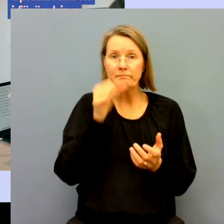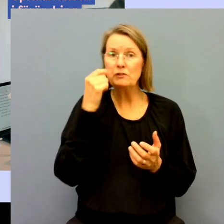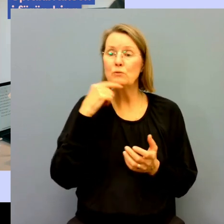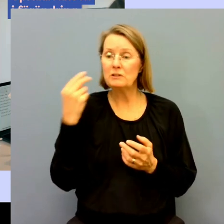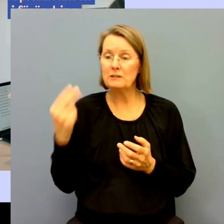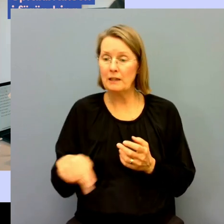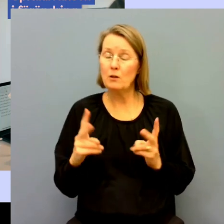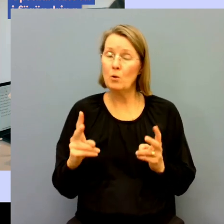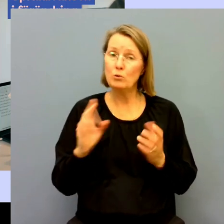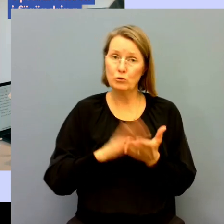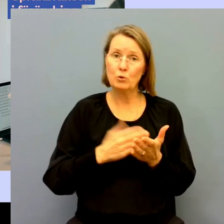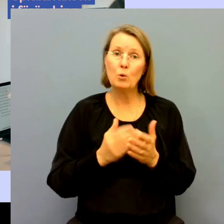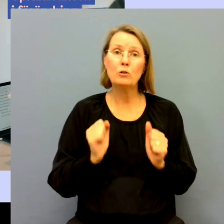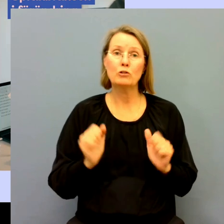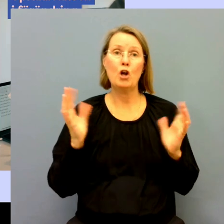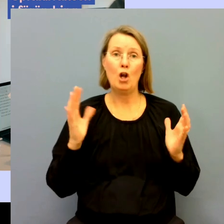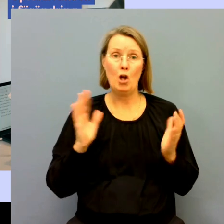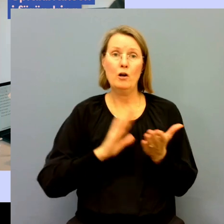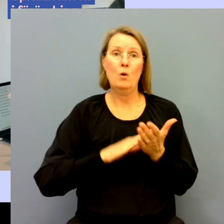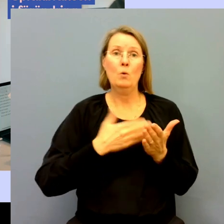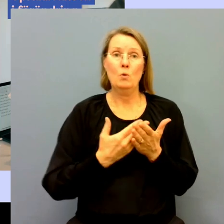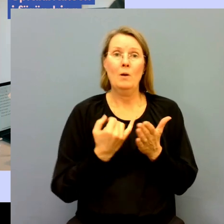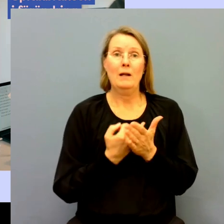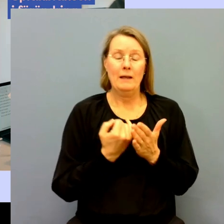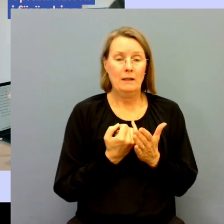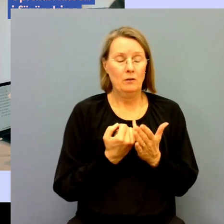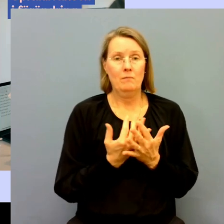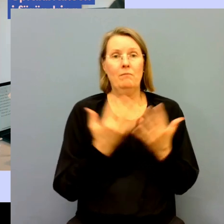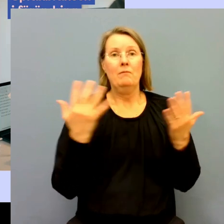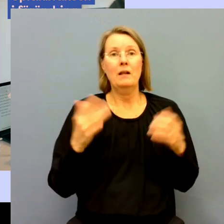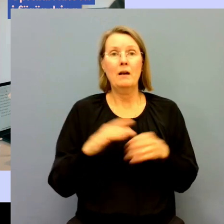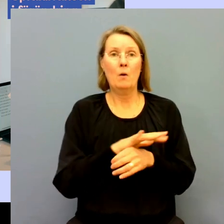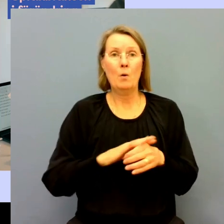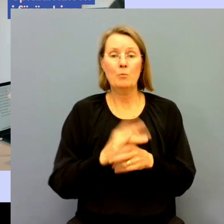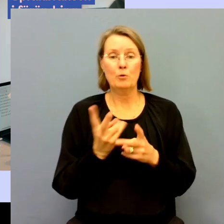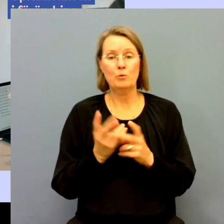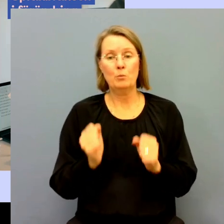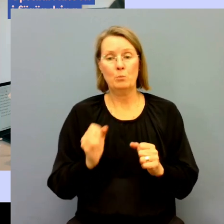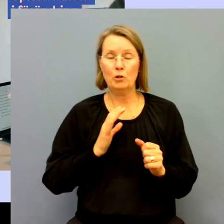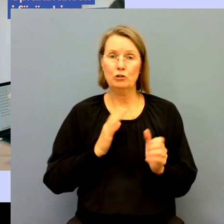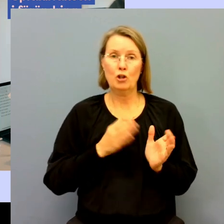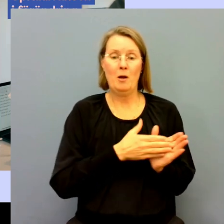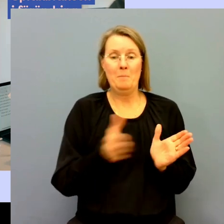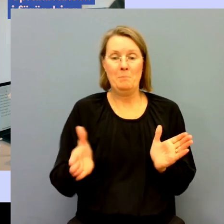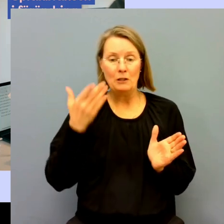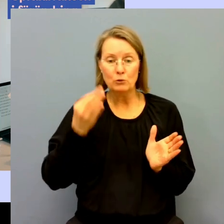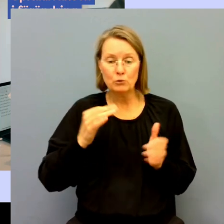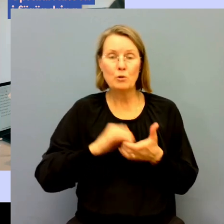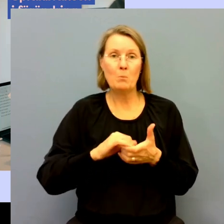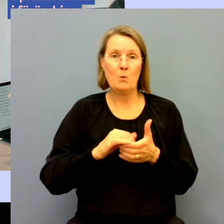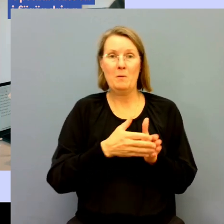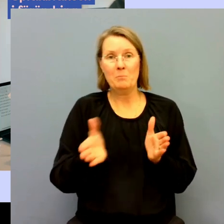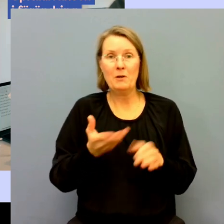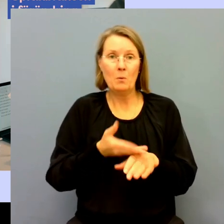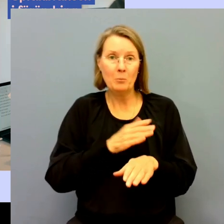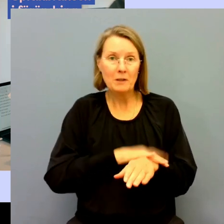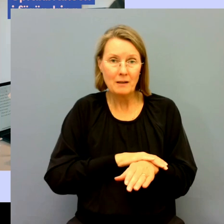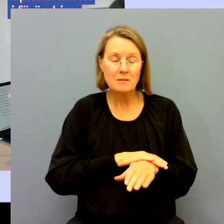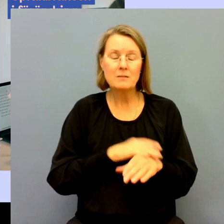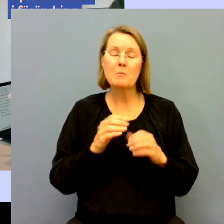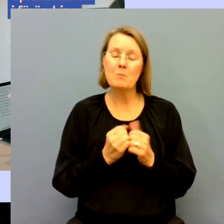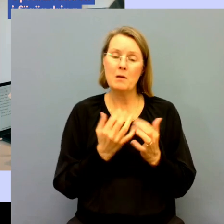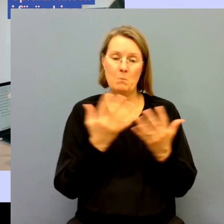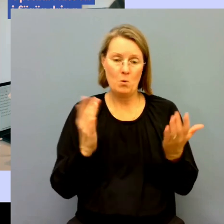Och att man ska kunna tolka inom vilket område som helst kräver ju också en väldigt bred och uppdaterad kunskap och kompetens. Men